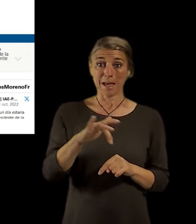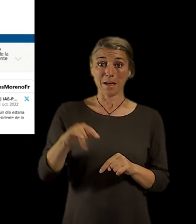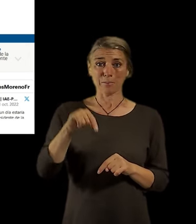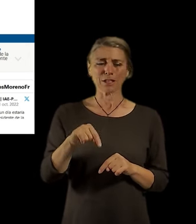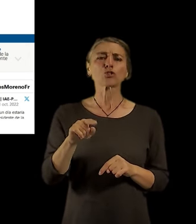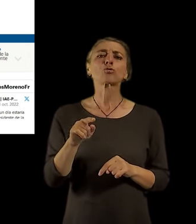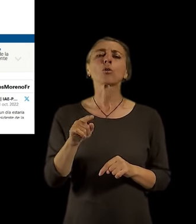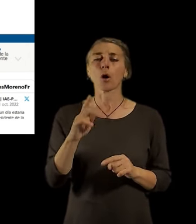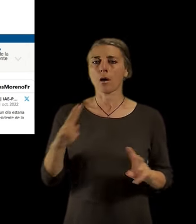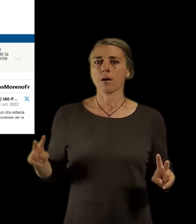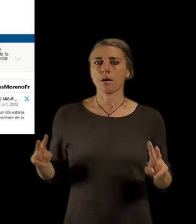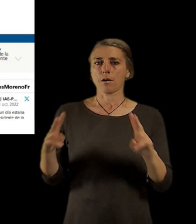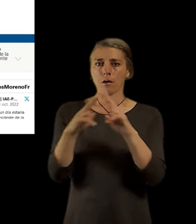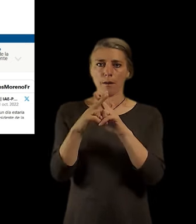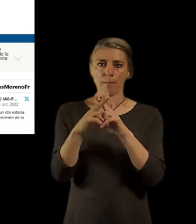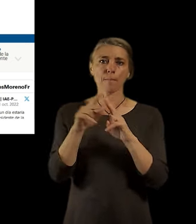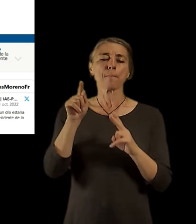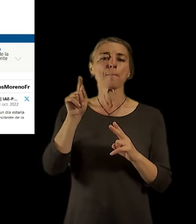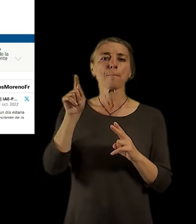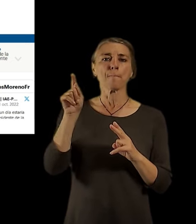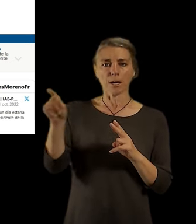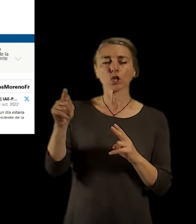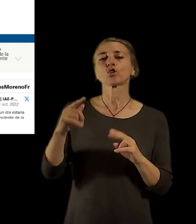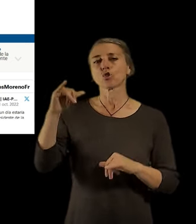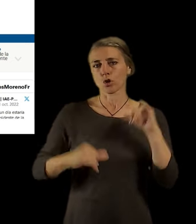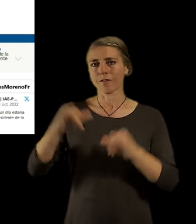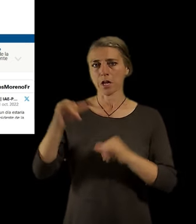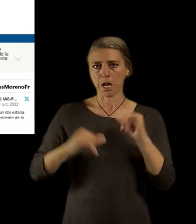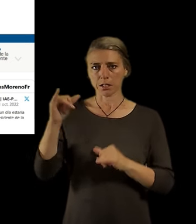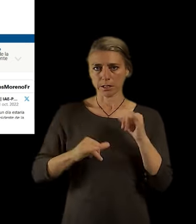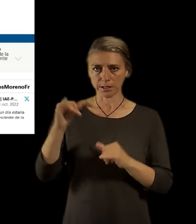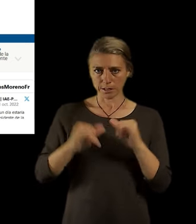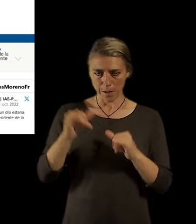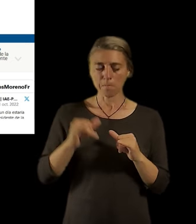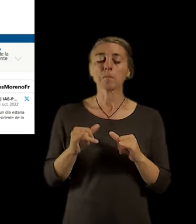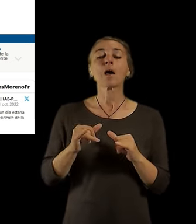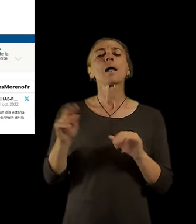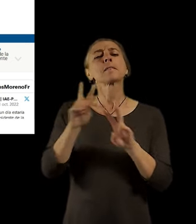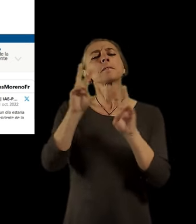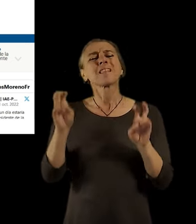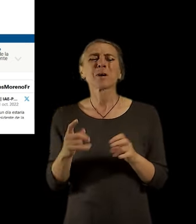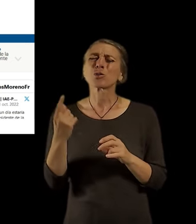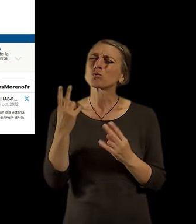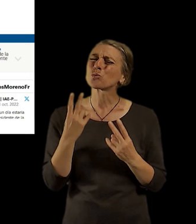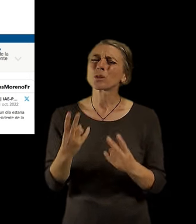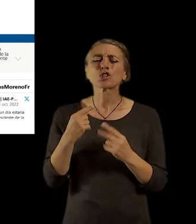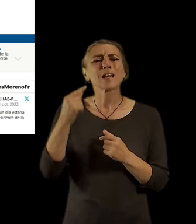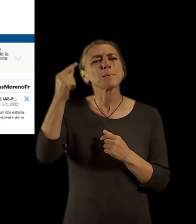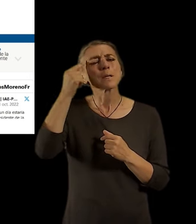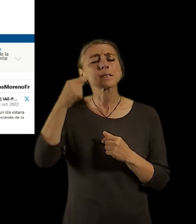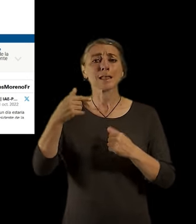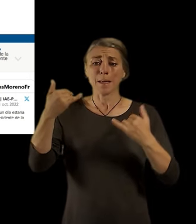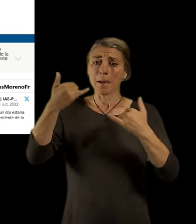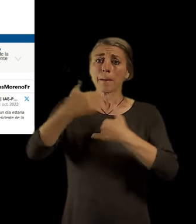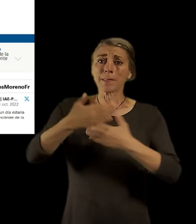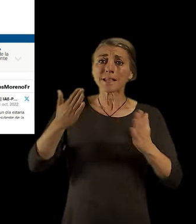United Nations Climate Change Conference, kde právě mluvil o tom, že je potřeba se zabývat urbanismem nejenom z toho prostorového hlediska, ale i z